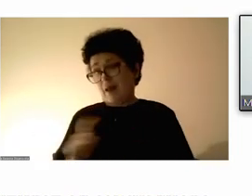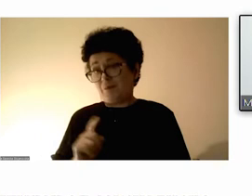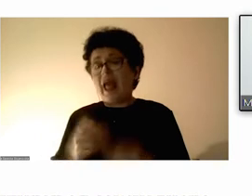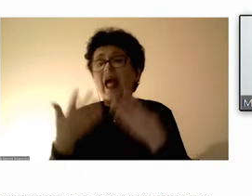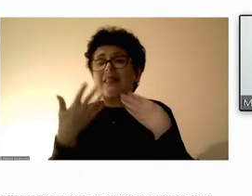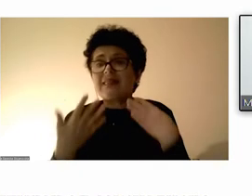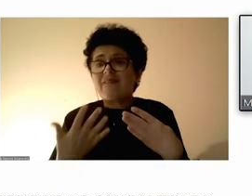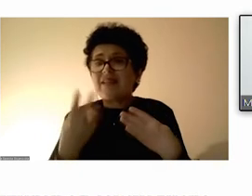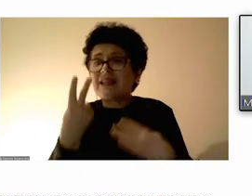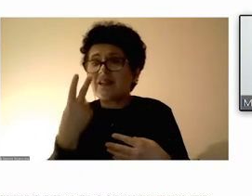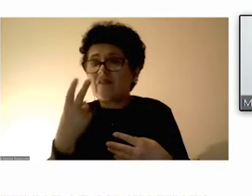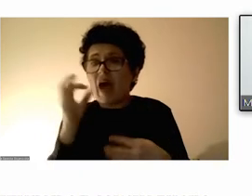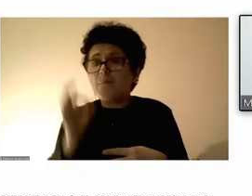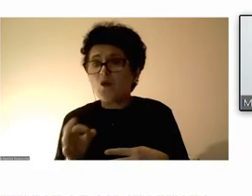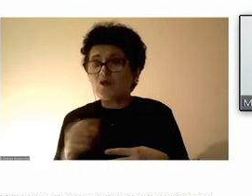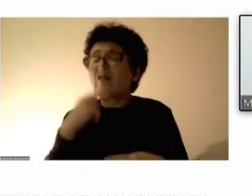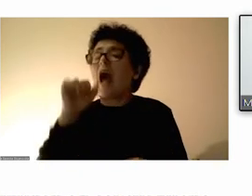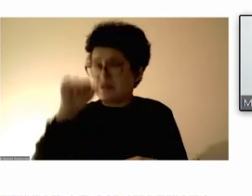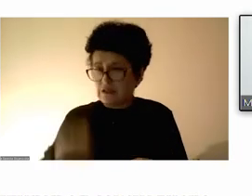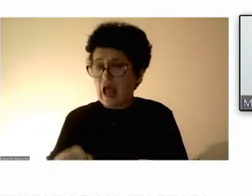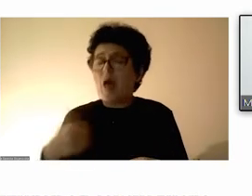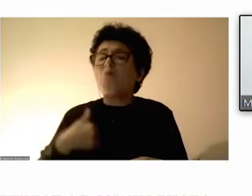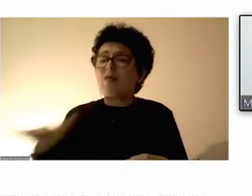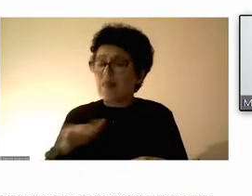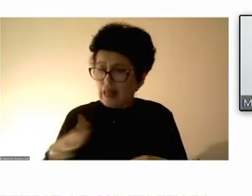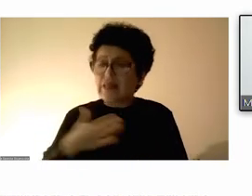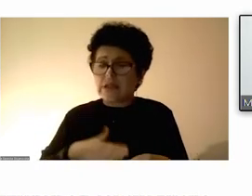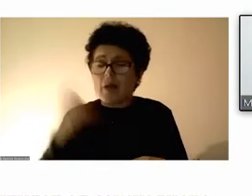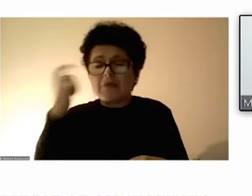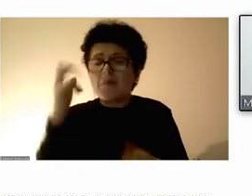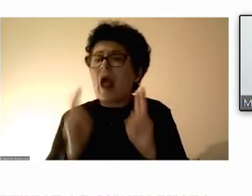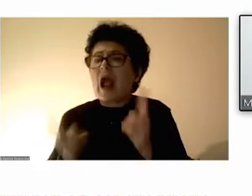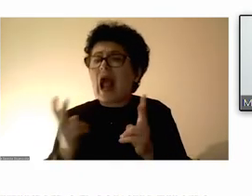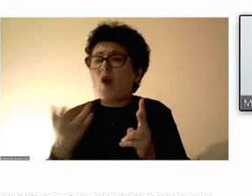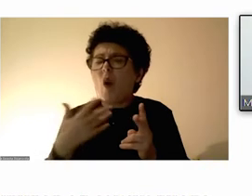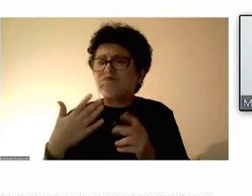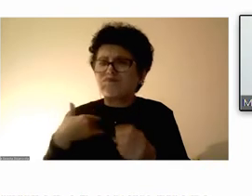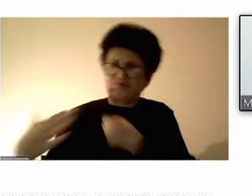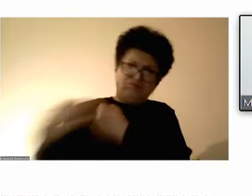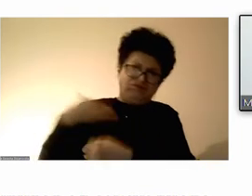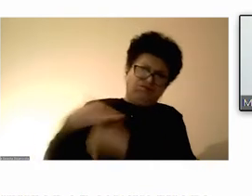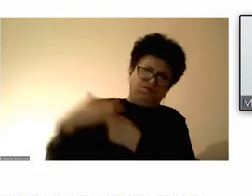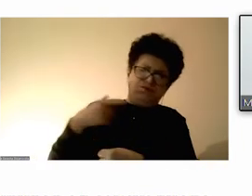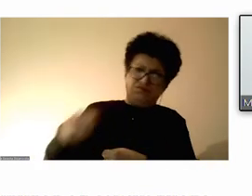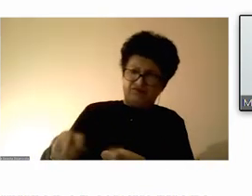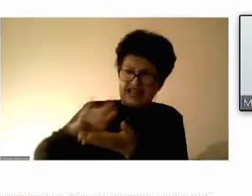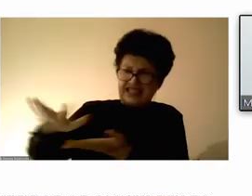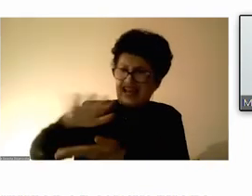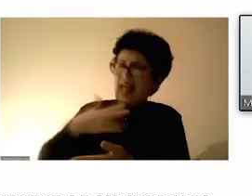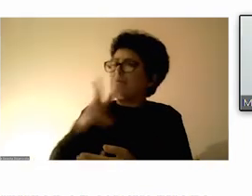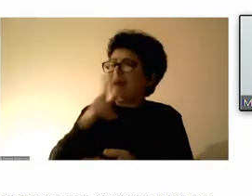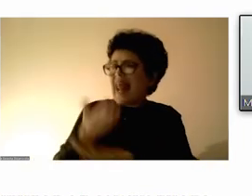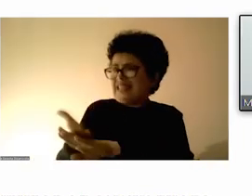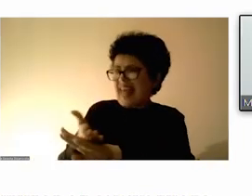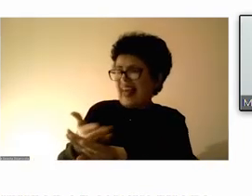92% се за нивните деца да знаат како да се справат со претисоцијето од средината за да си има сексуален однос,